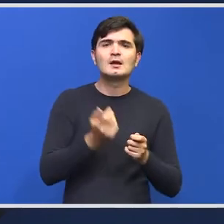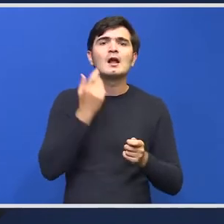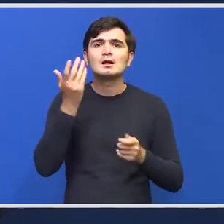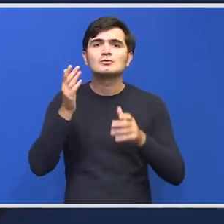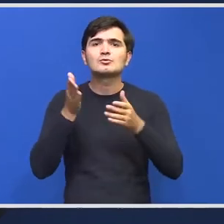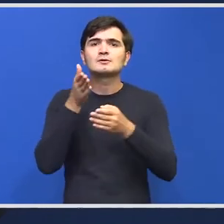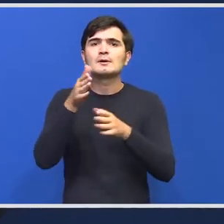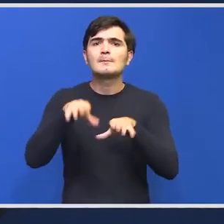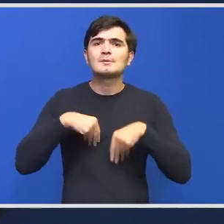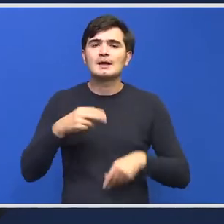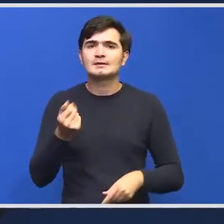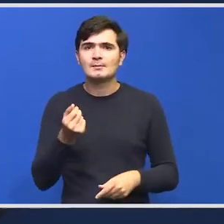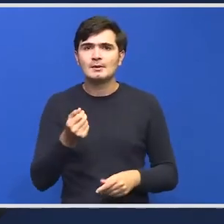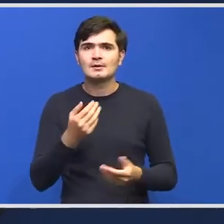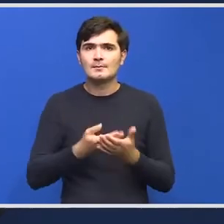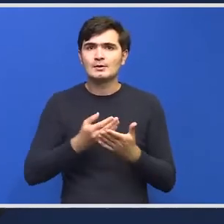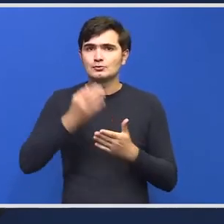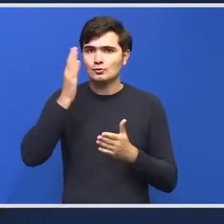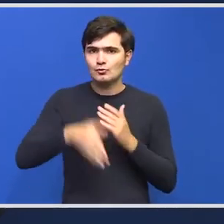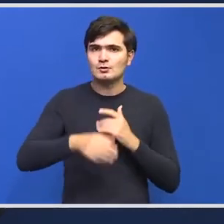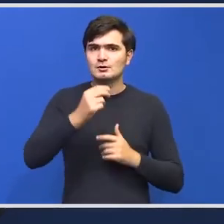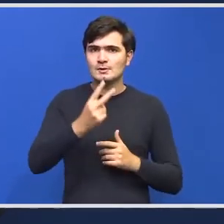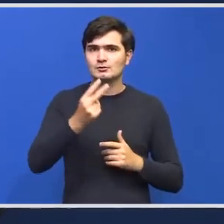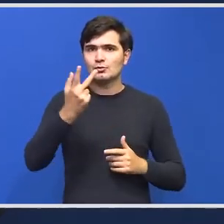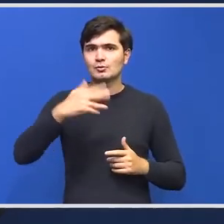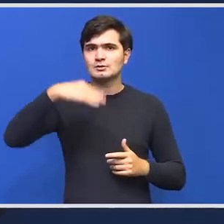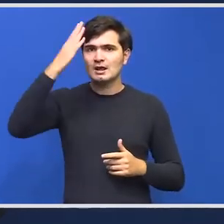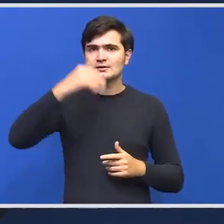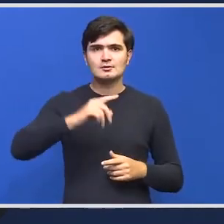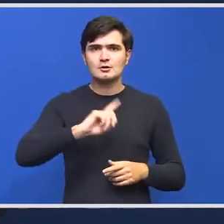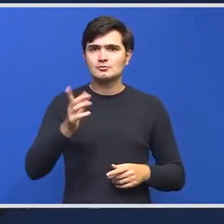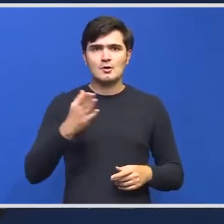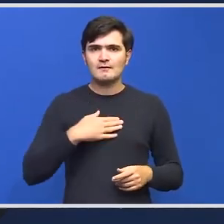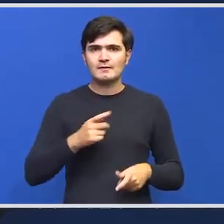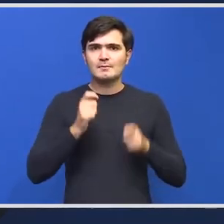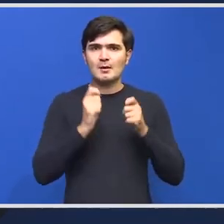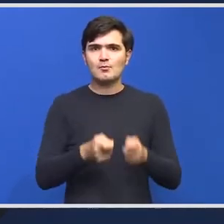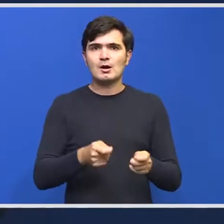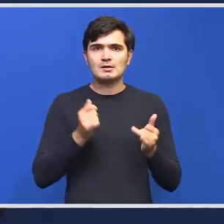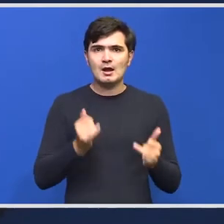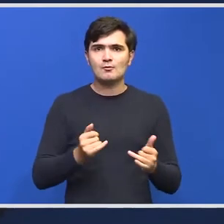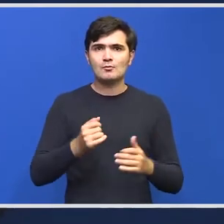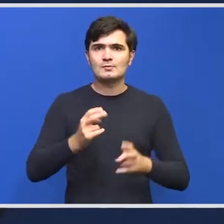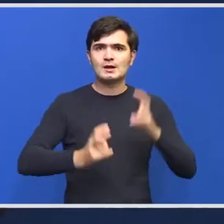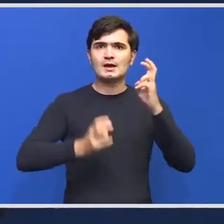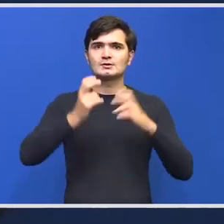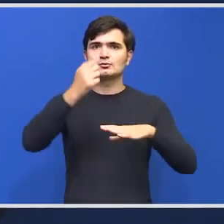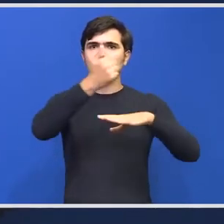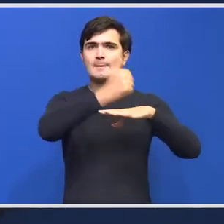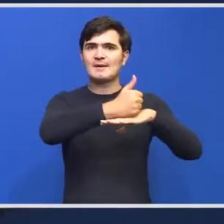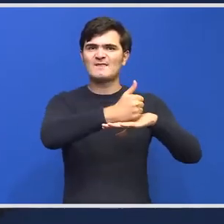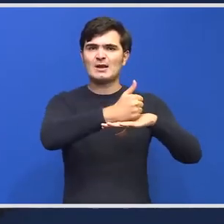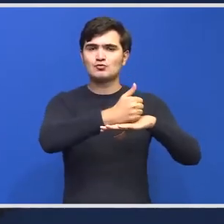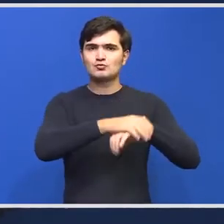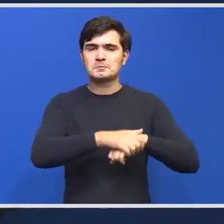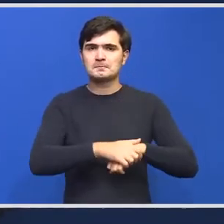întrebați pentru ultimele două, trei zile, încă nu avem aceste rapoarte ale de la instituția prefectului din județul respectiv.